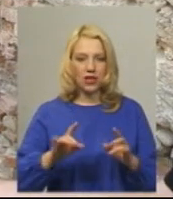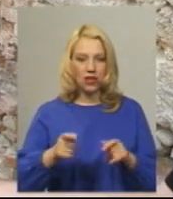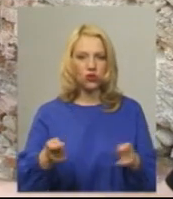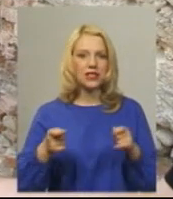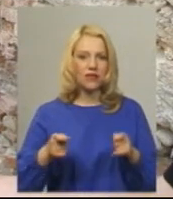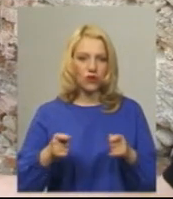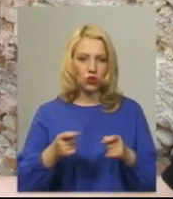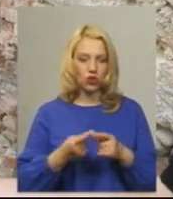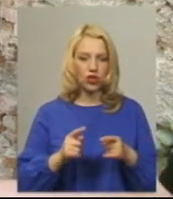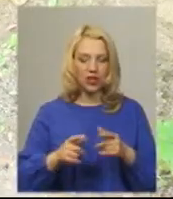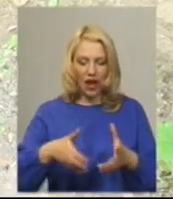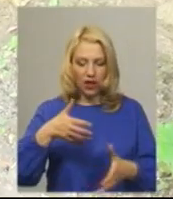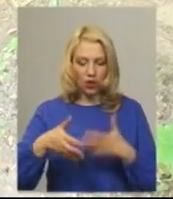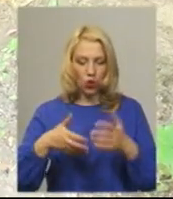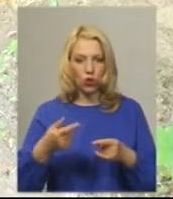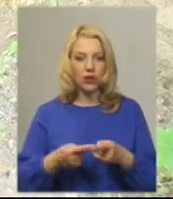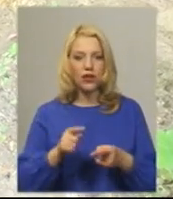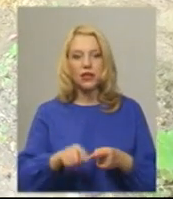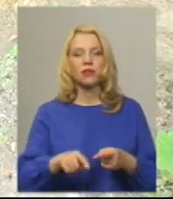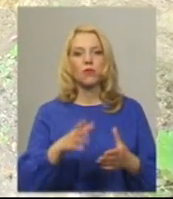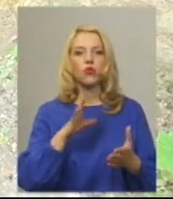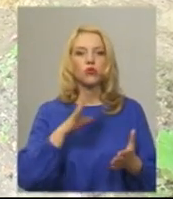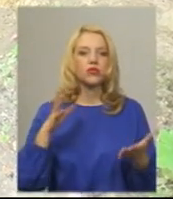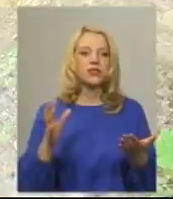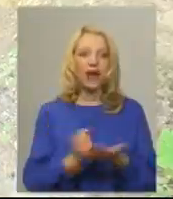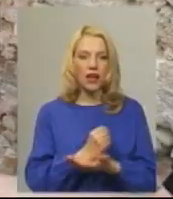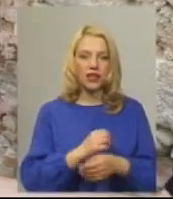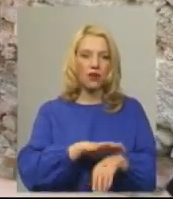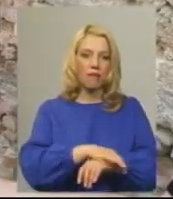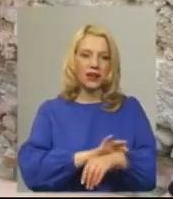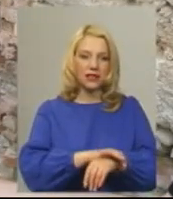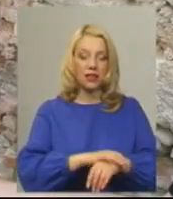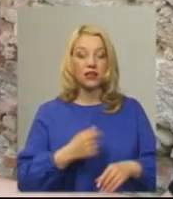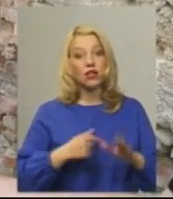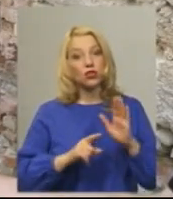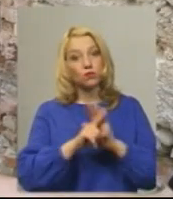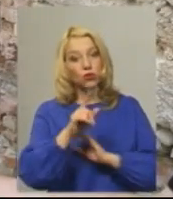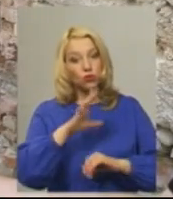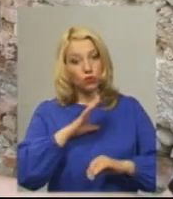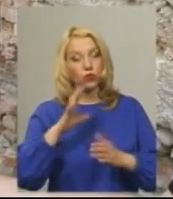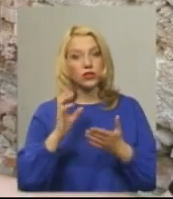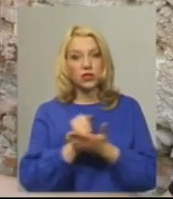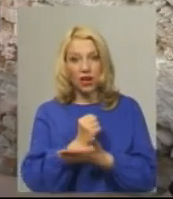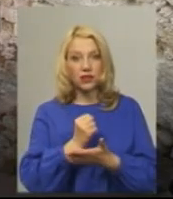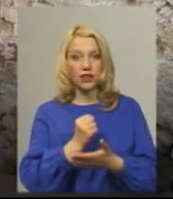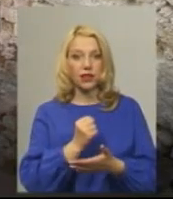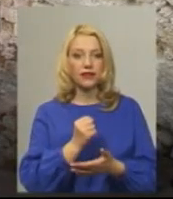Віктор Вєтров. Під час розкопок цієї стіни і був знайдений браслет, додає археолог. Спочатку були знайдені